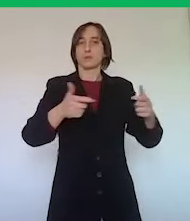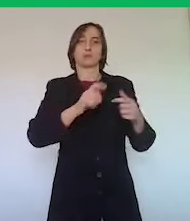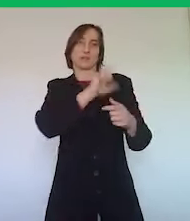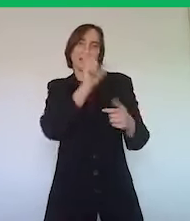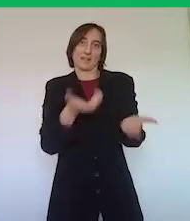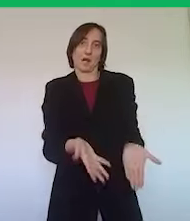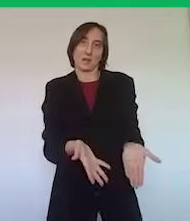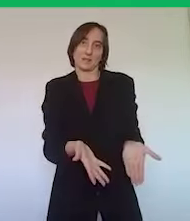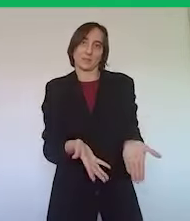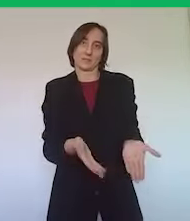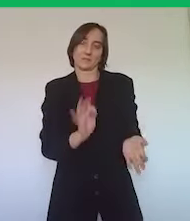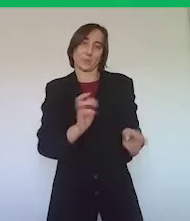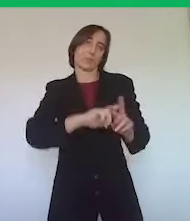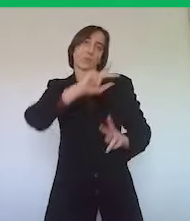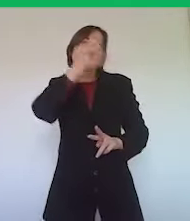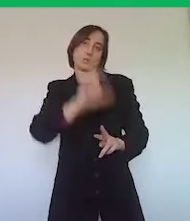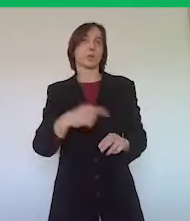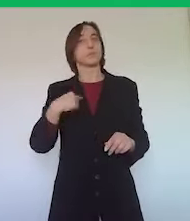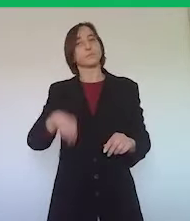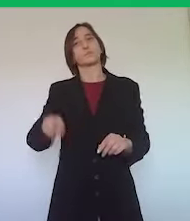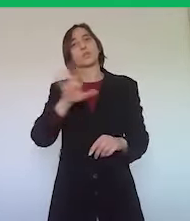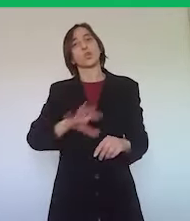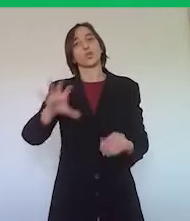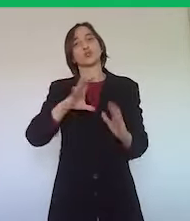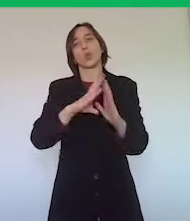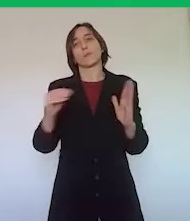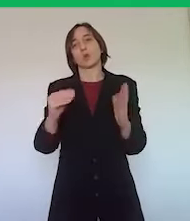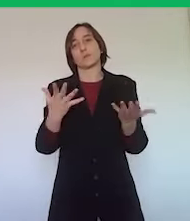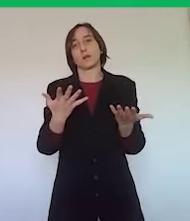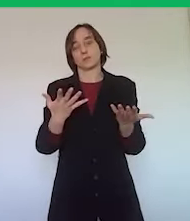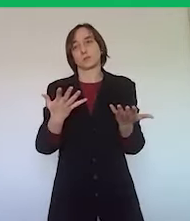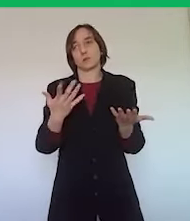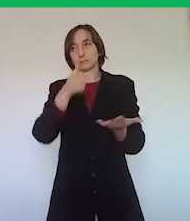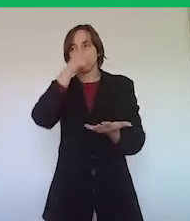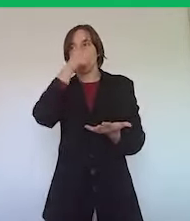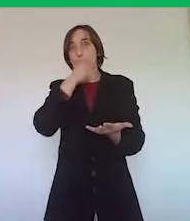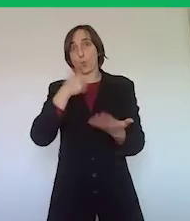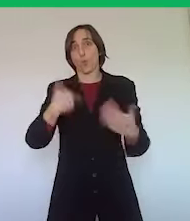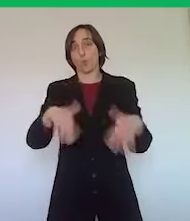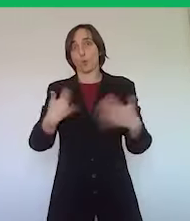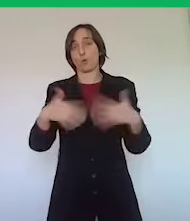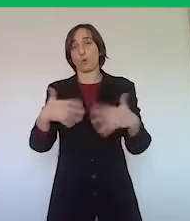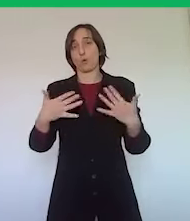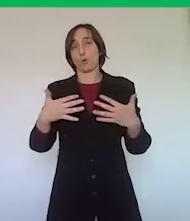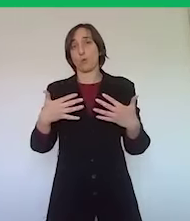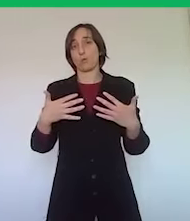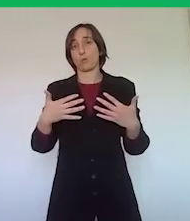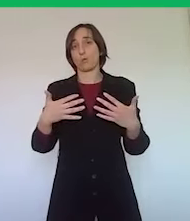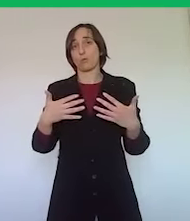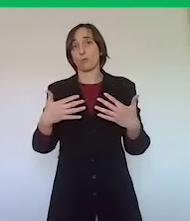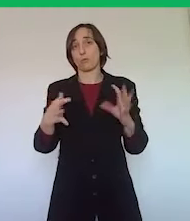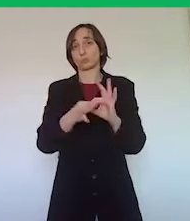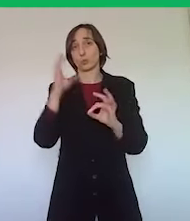e all'interno del contesto nazionale, noi come regione Emilia Romagna naturalmente giochiamo un ruolo importante e fondamentale,